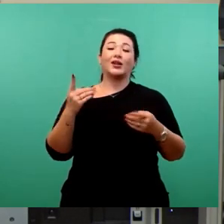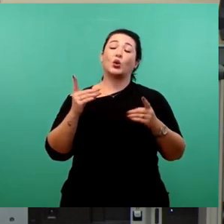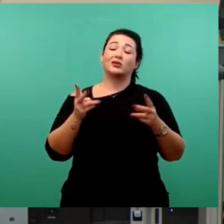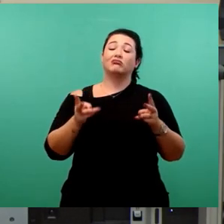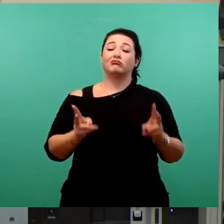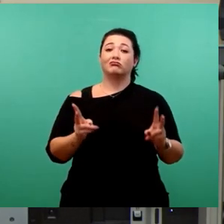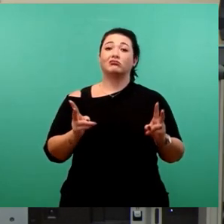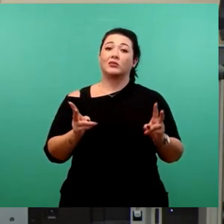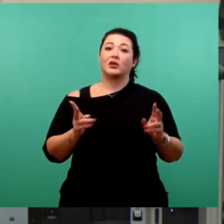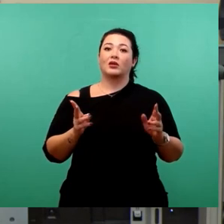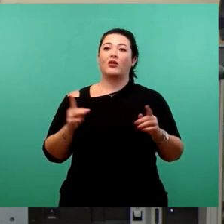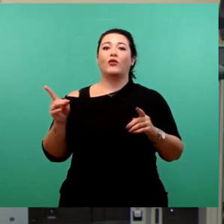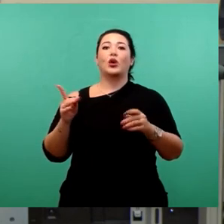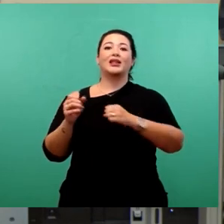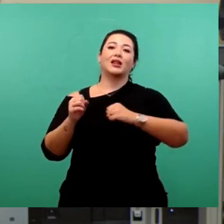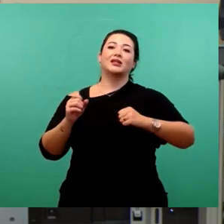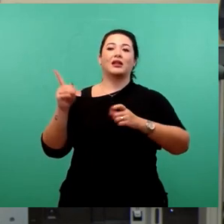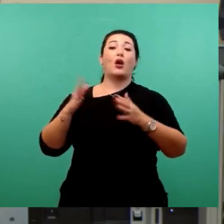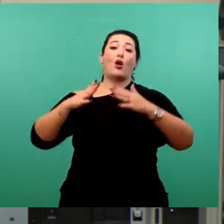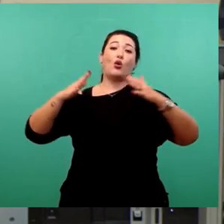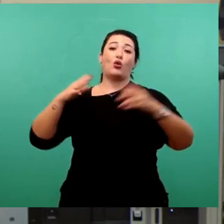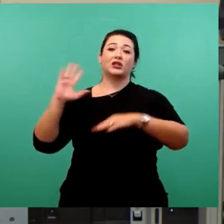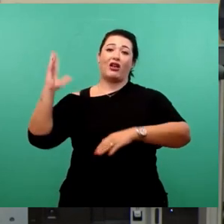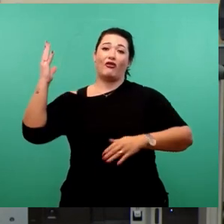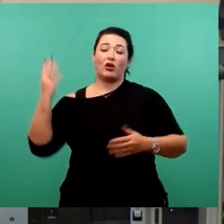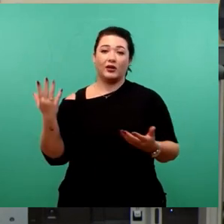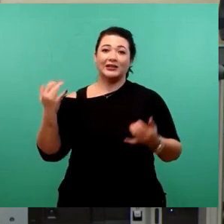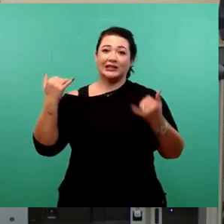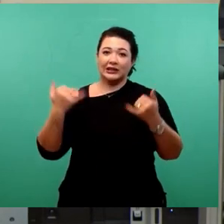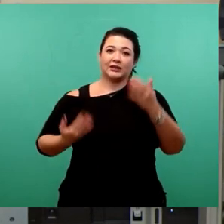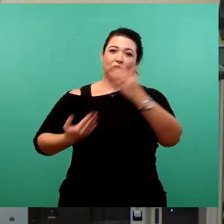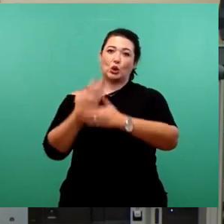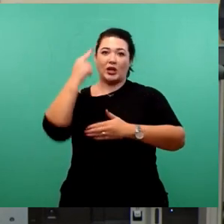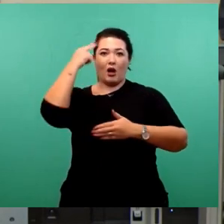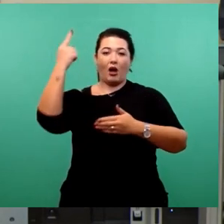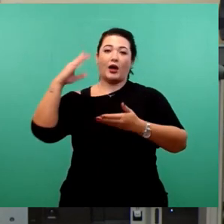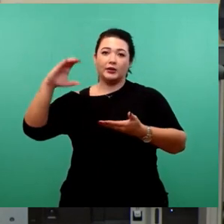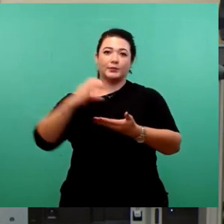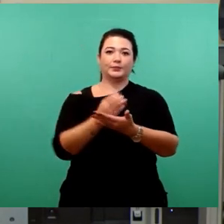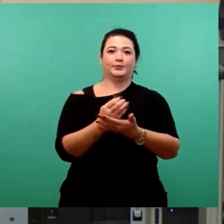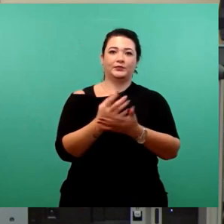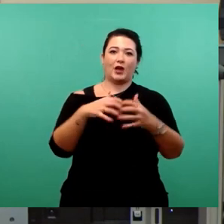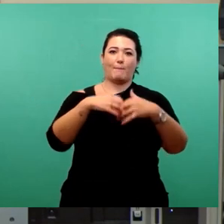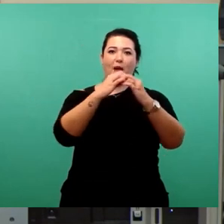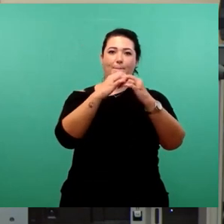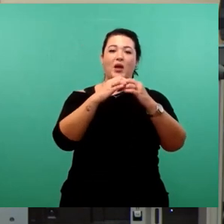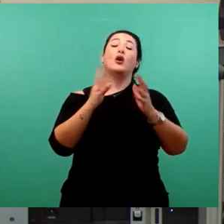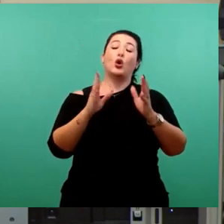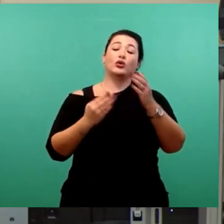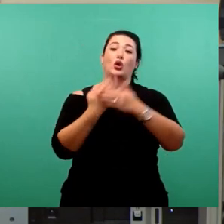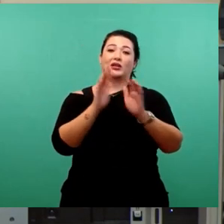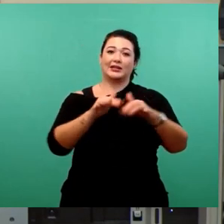Erfolg für die Dissidenten, dass jetzt ein neuer Rat eingeführt wird, ein neues Gremium und damit natürlich auch